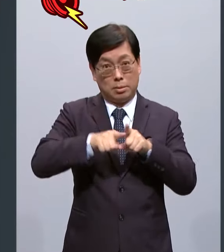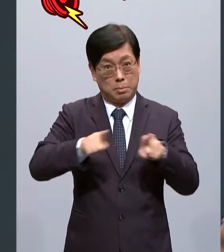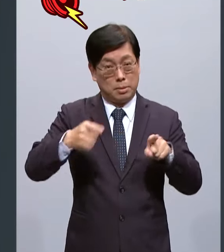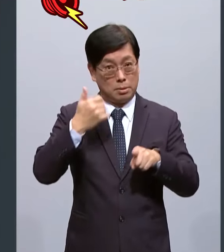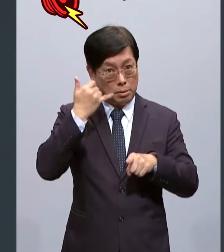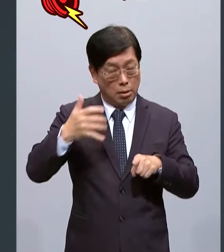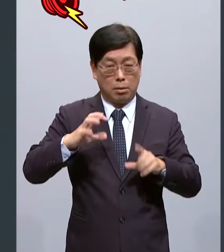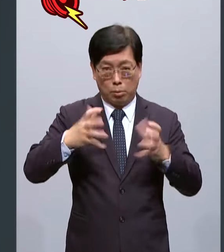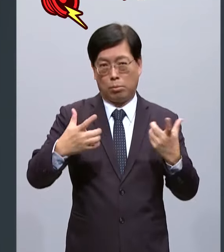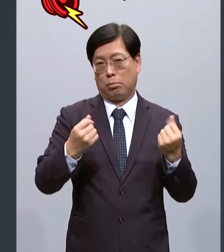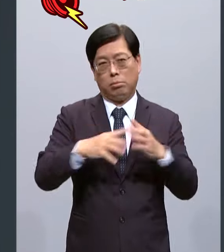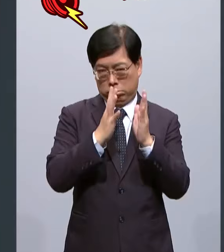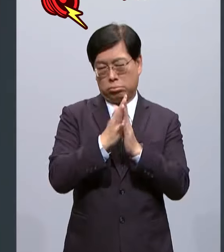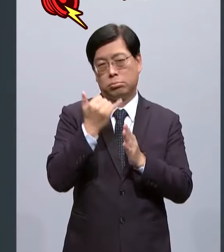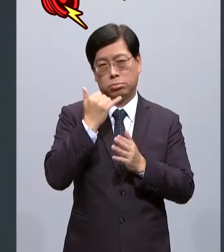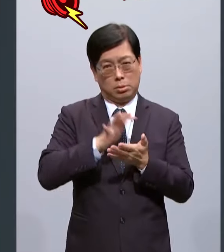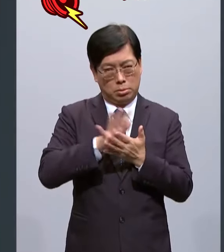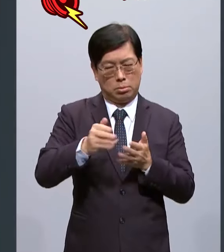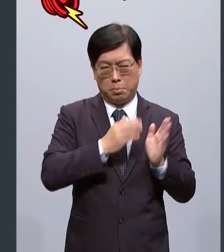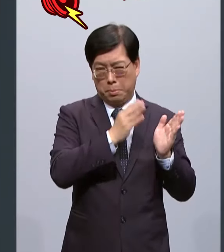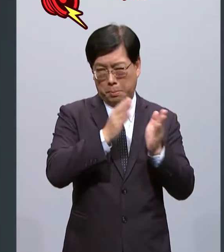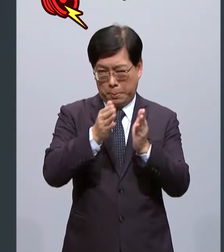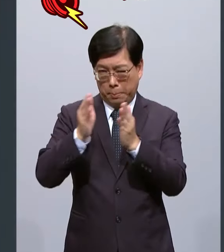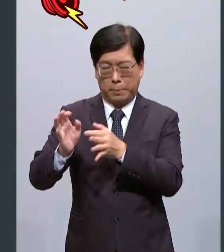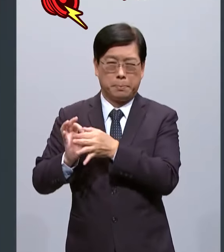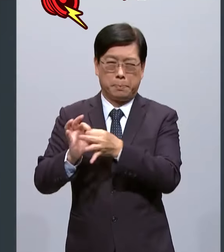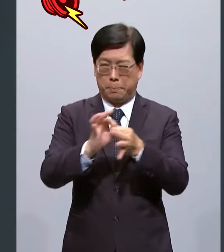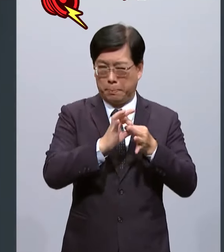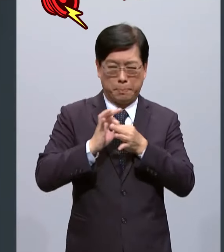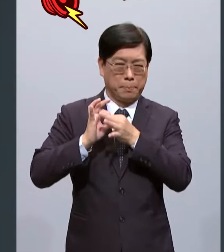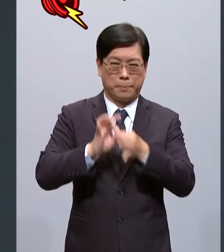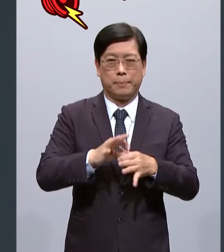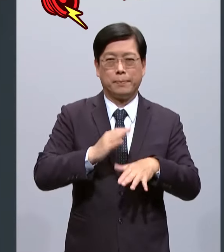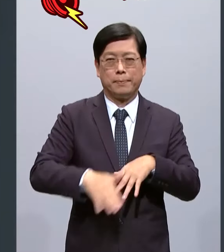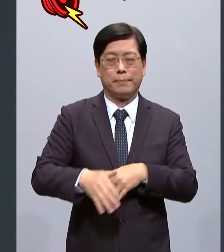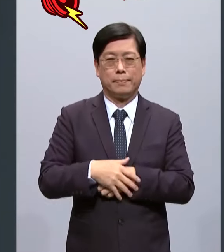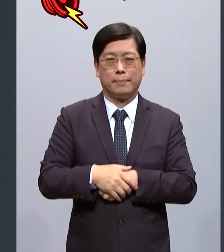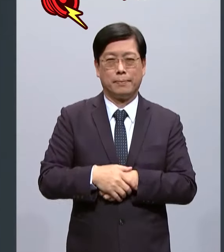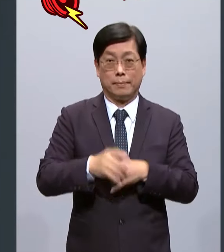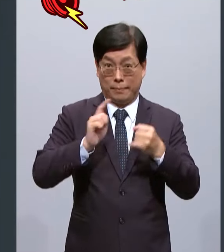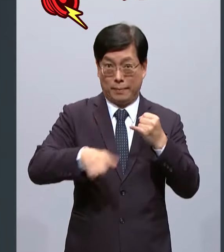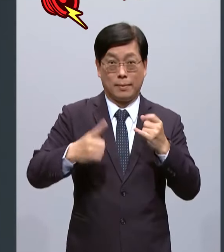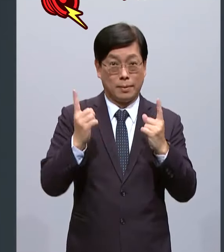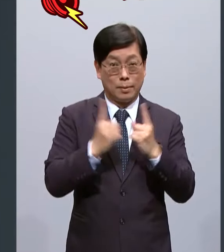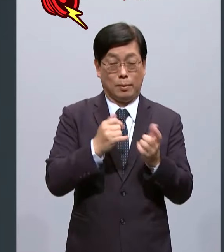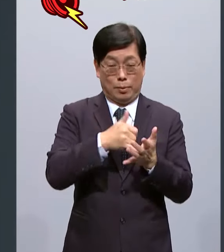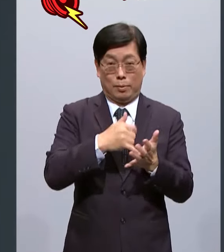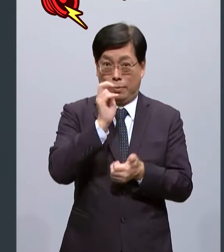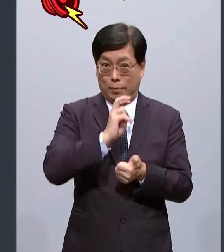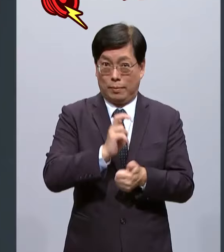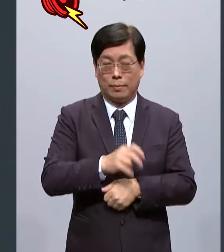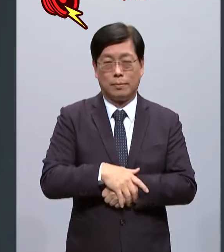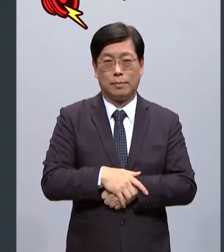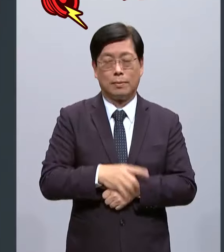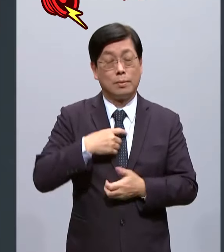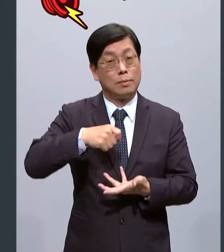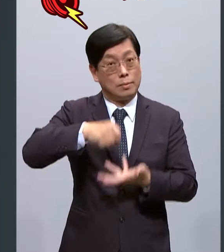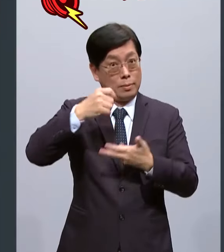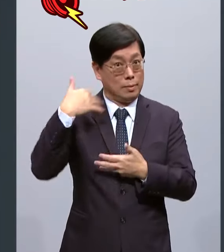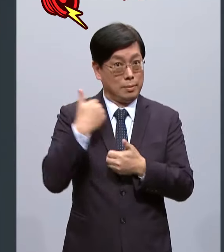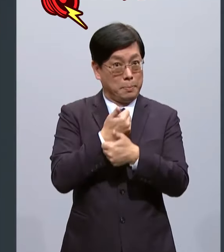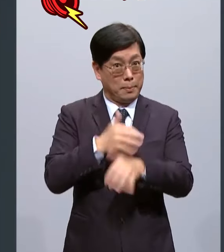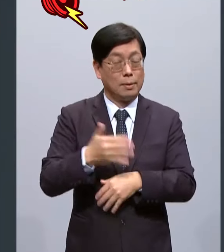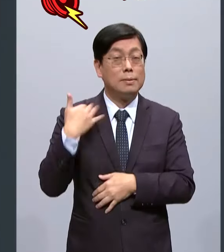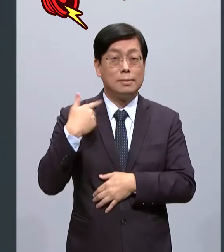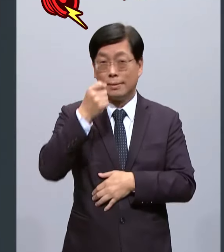未来这个路线我们会持续来做最后对于弱势者的照顾我举一个例子